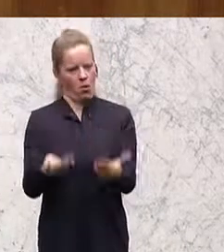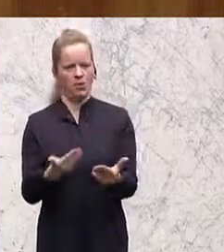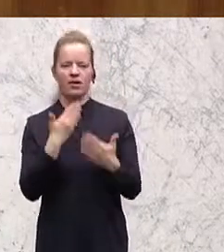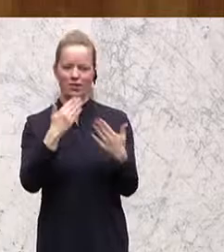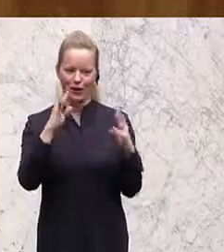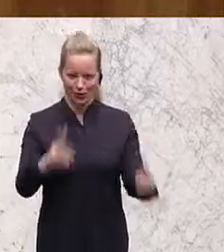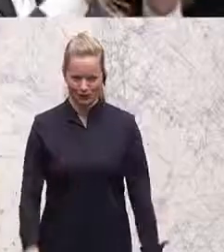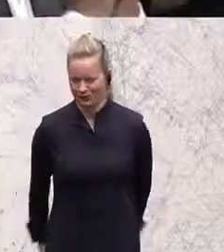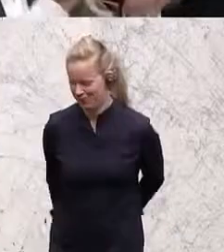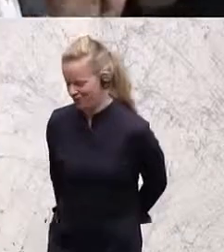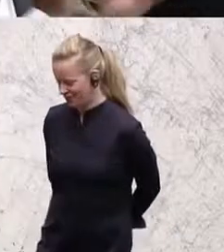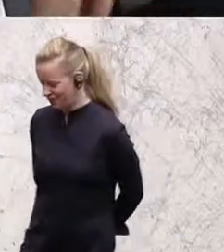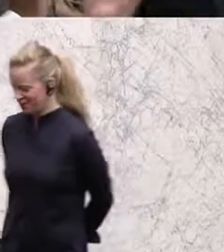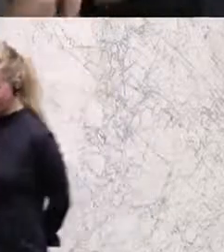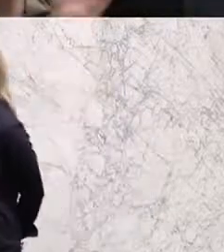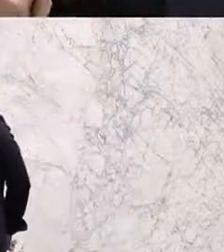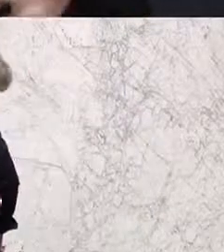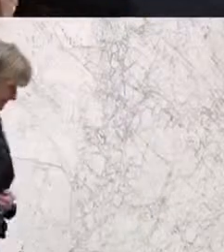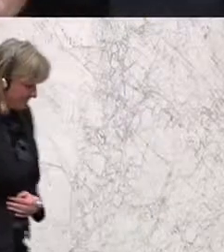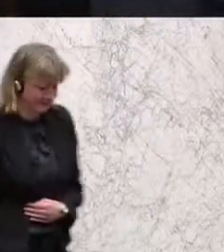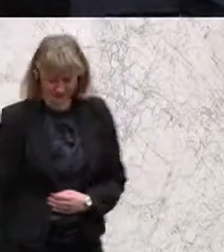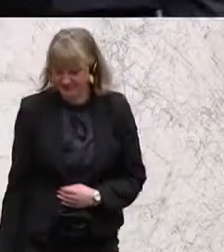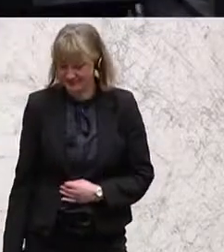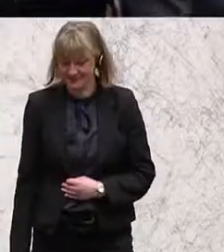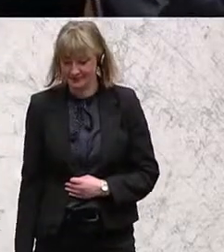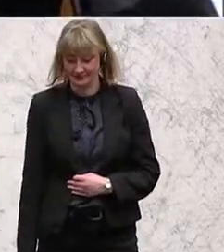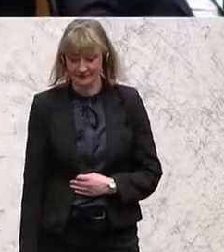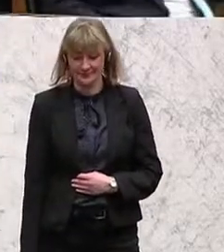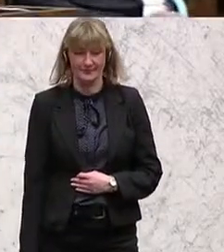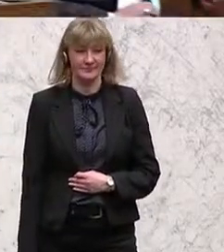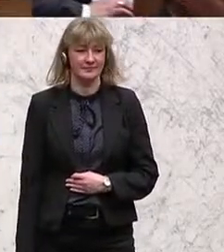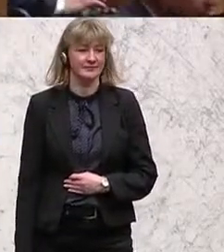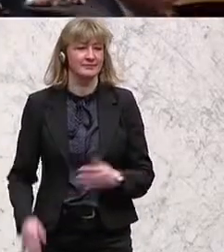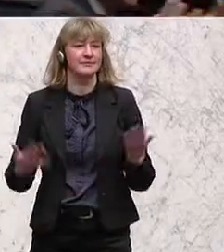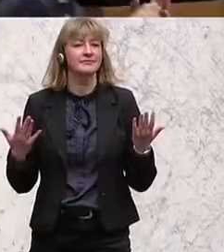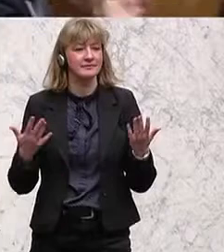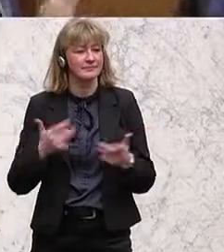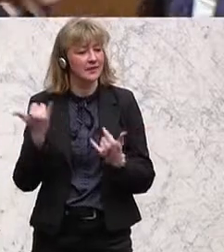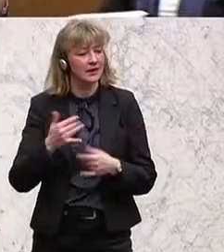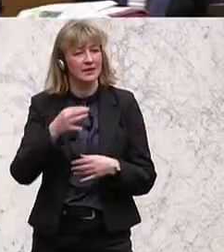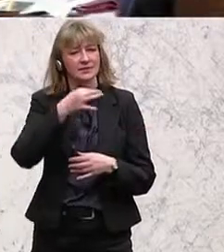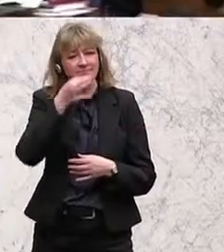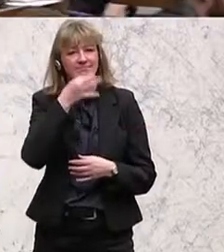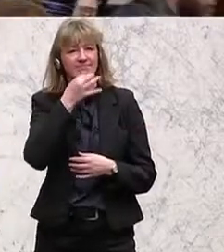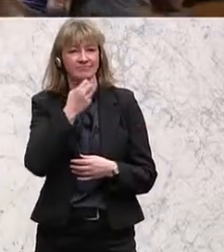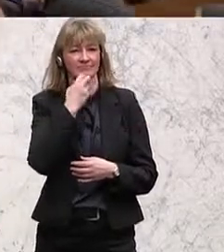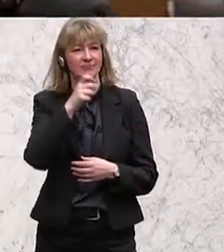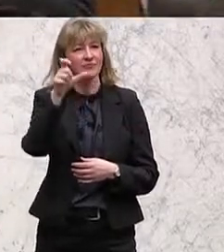vielmals. Der Bildungssektor wurde über Jahre strukturell ausgehungert. Die NEOS fordern eine faire